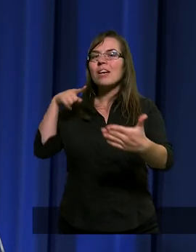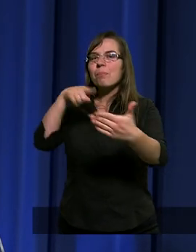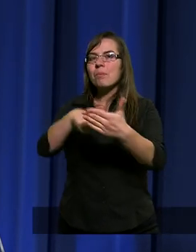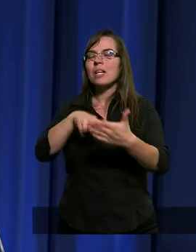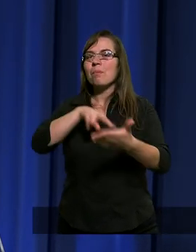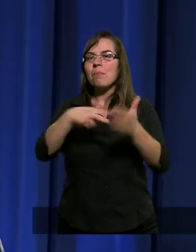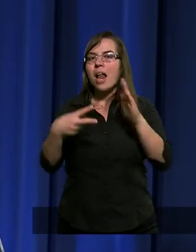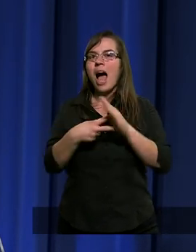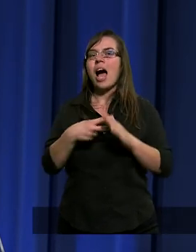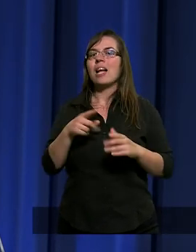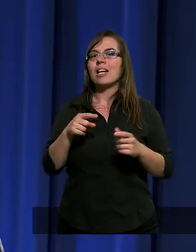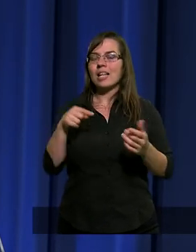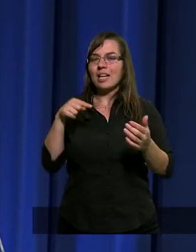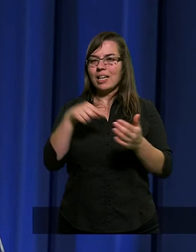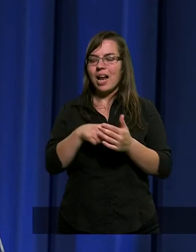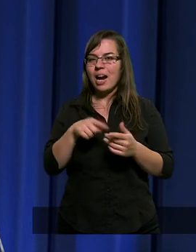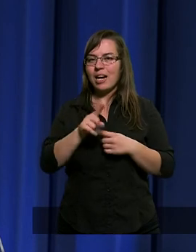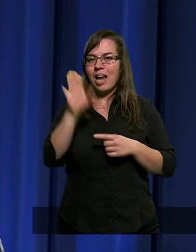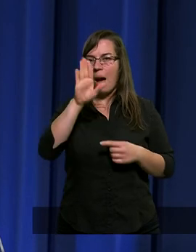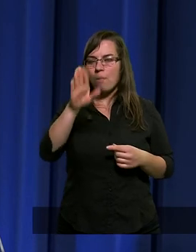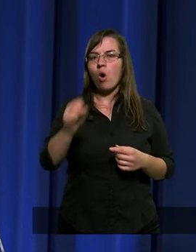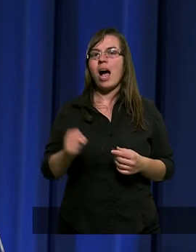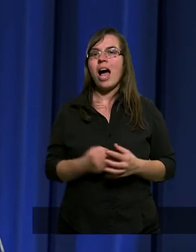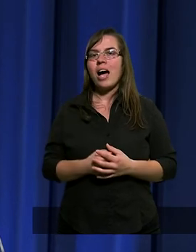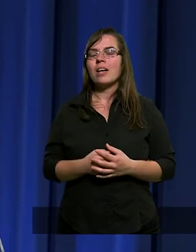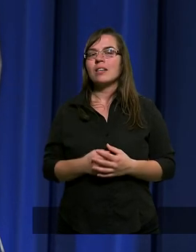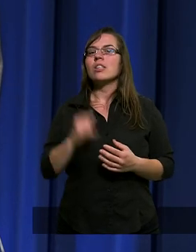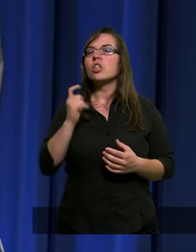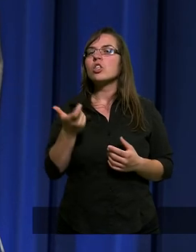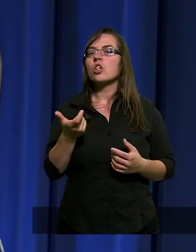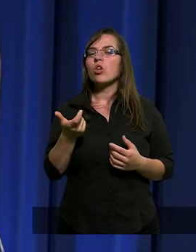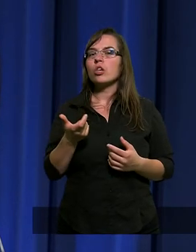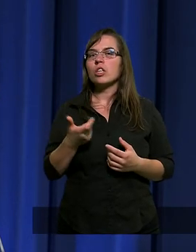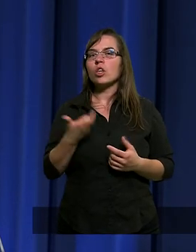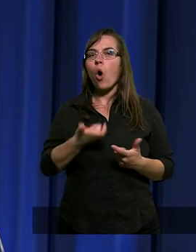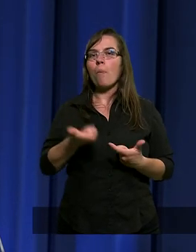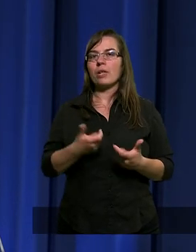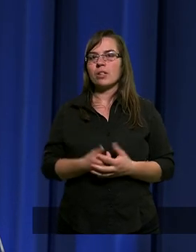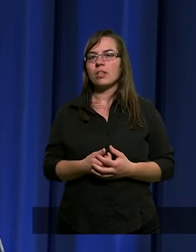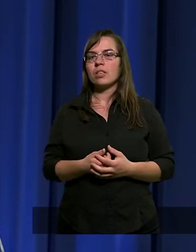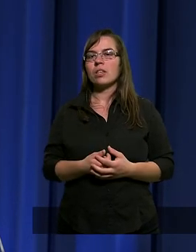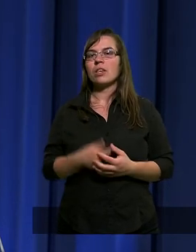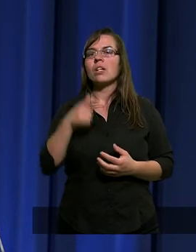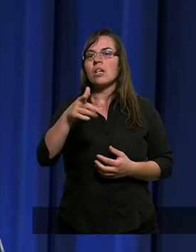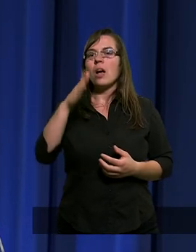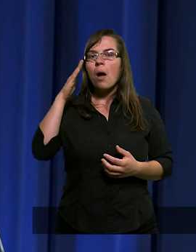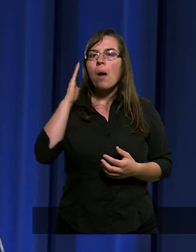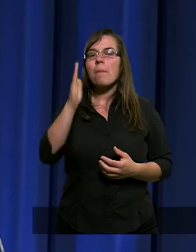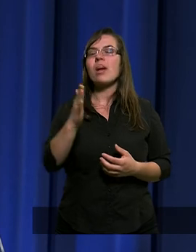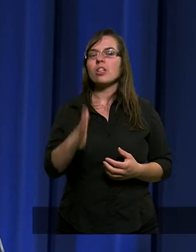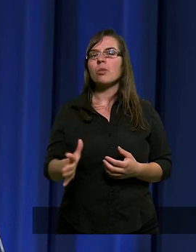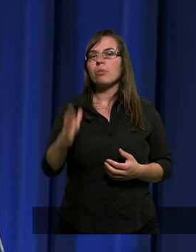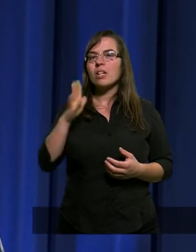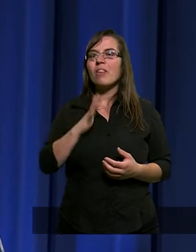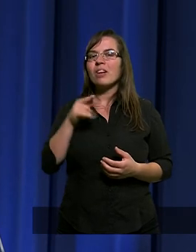Chrystus przeżywał w grudzie getsem. I musimy pamiętać, że będziemy